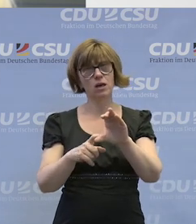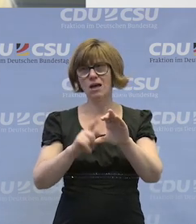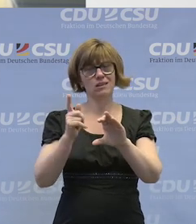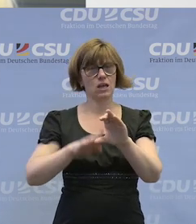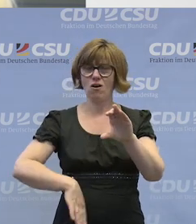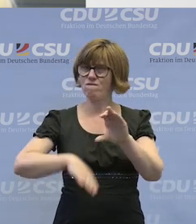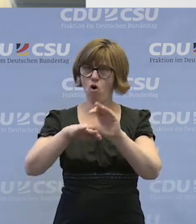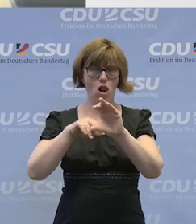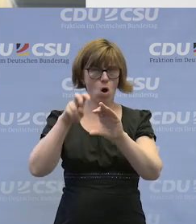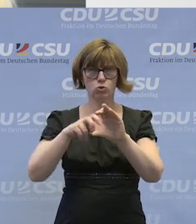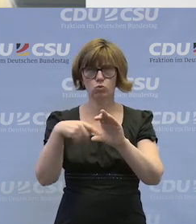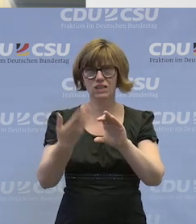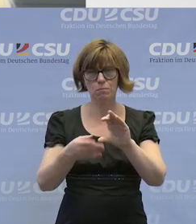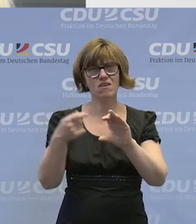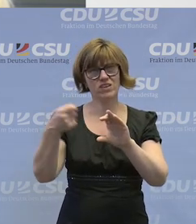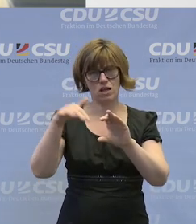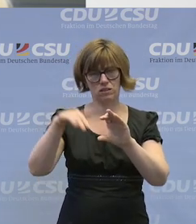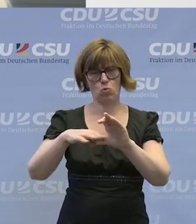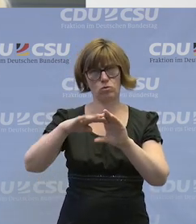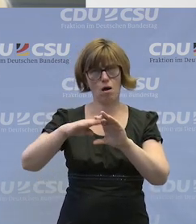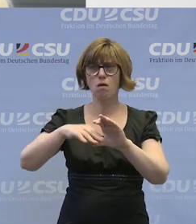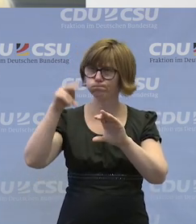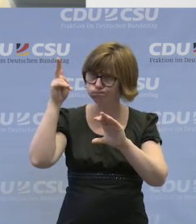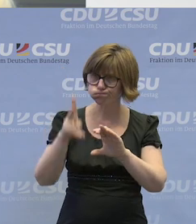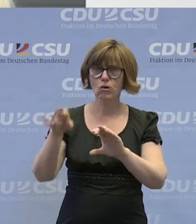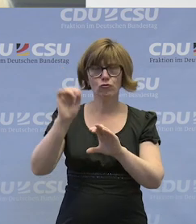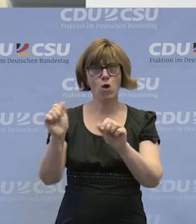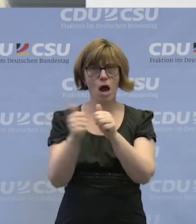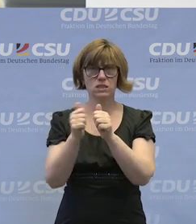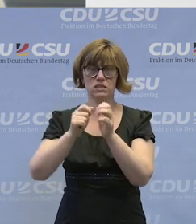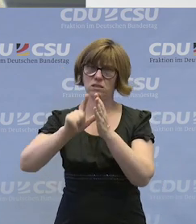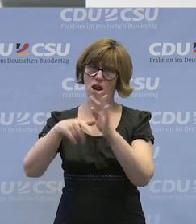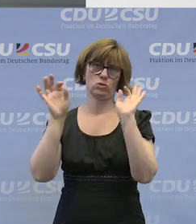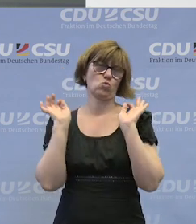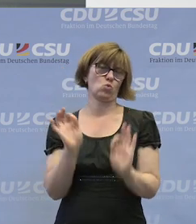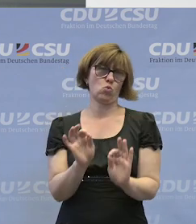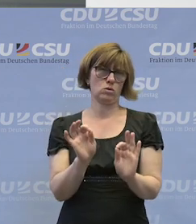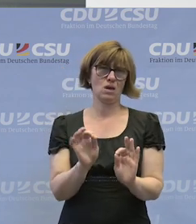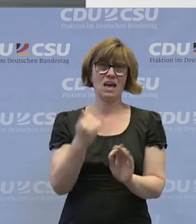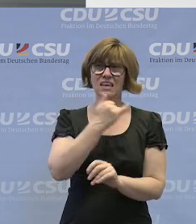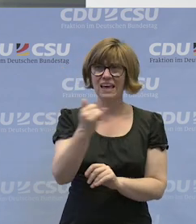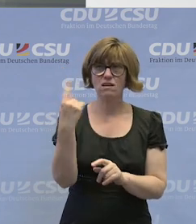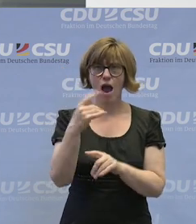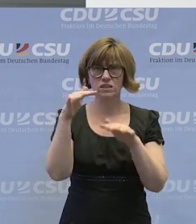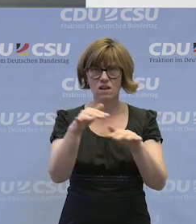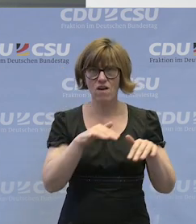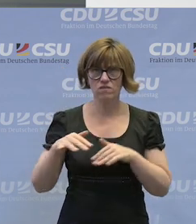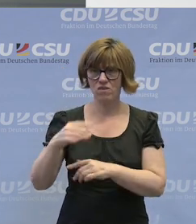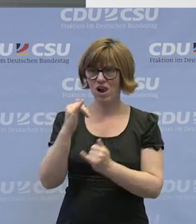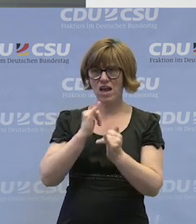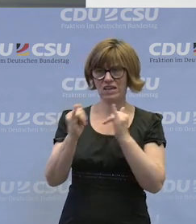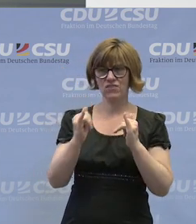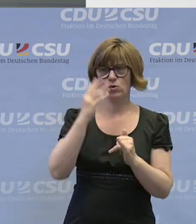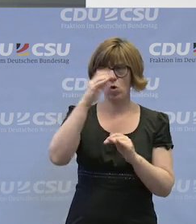keineswegs voll aus, da ist finanziell Luft für eine ordentliche Assistenzleistung, die im Grunde genommen in jedem Einzelfall dann auch individuell